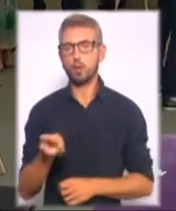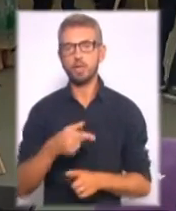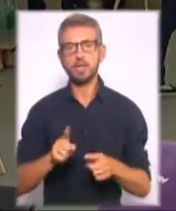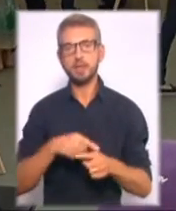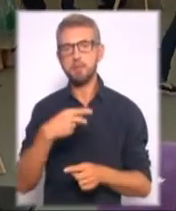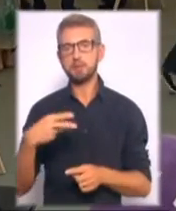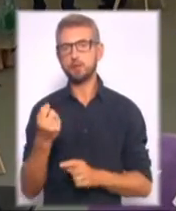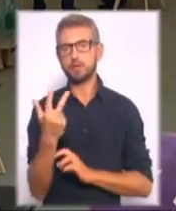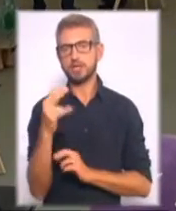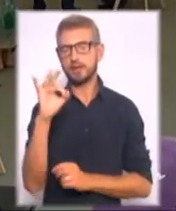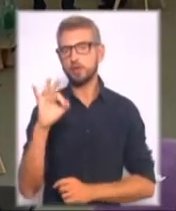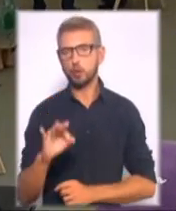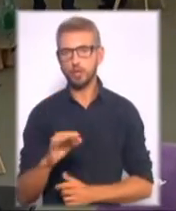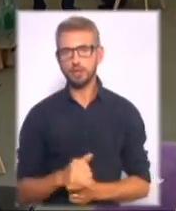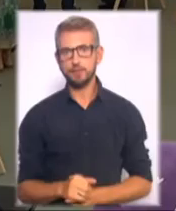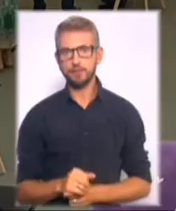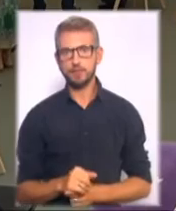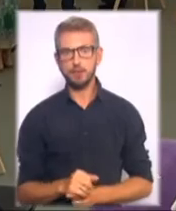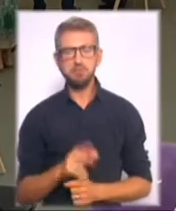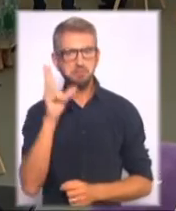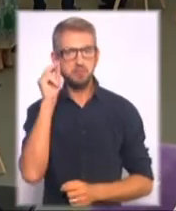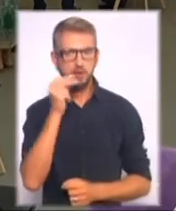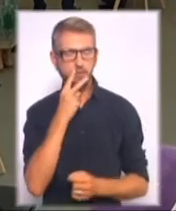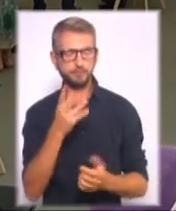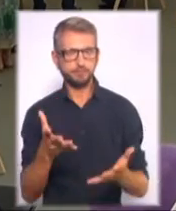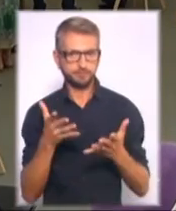13%. Тому цифри кажуть саме за себе.